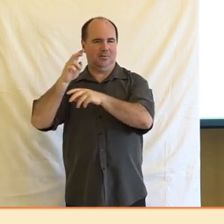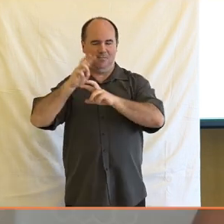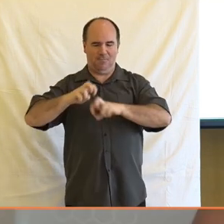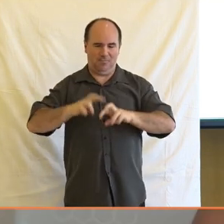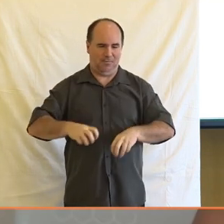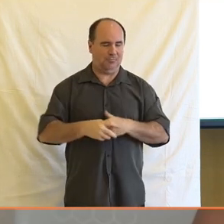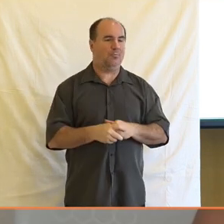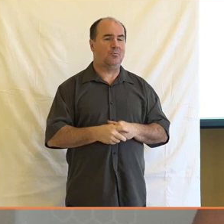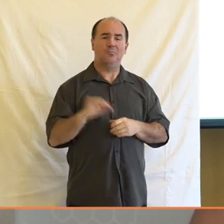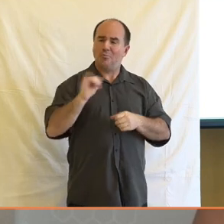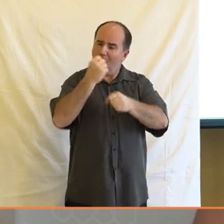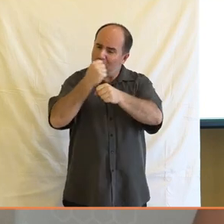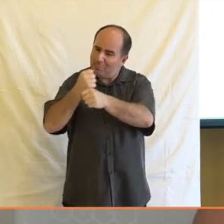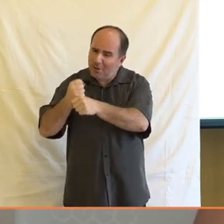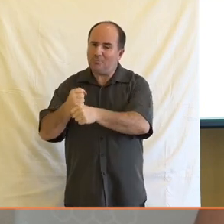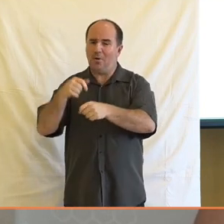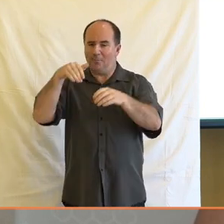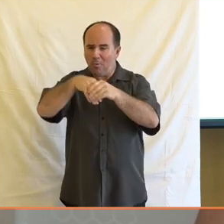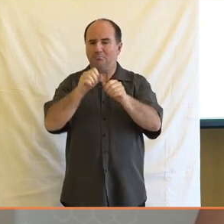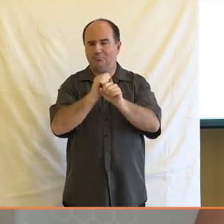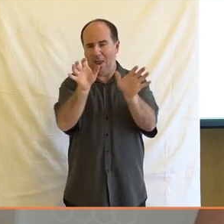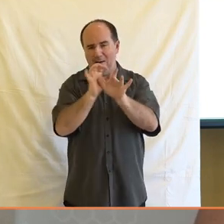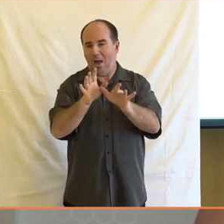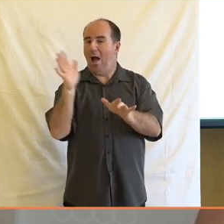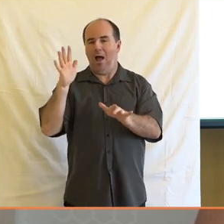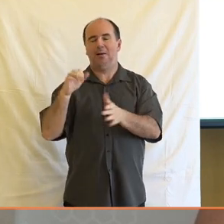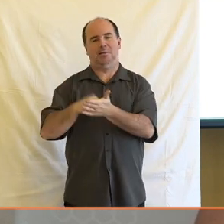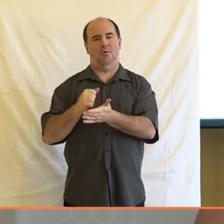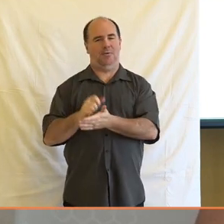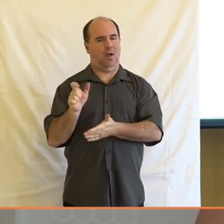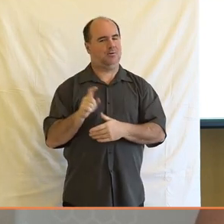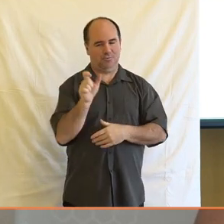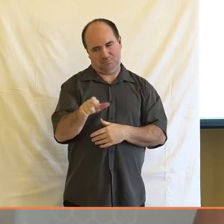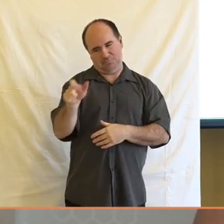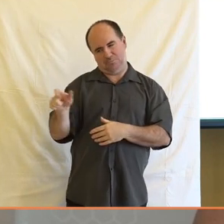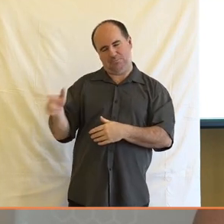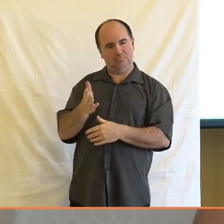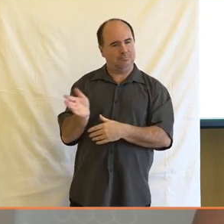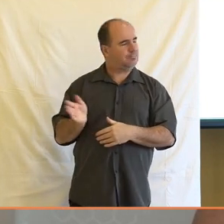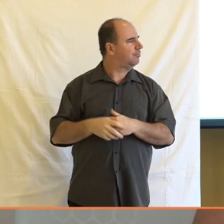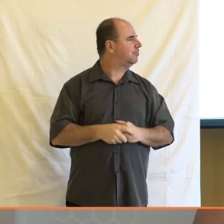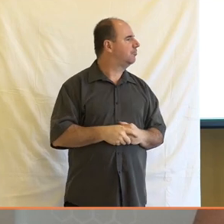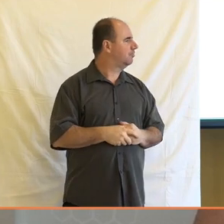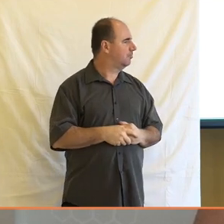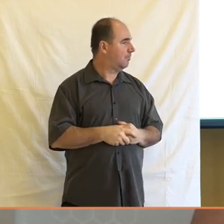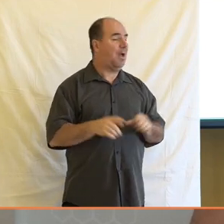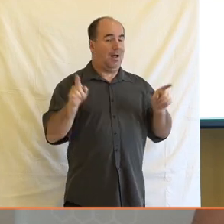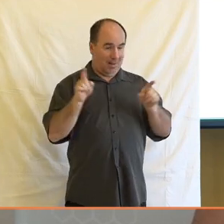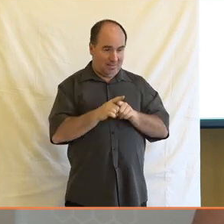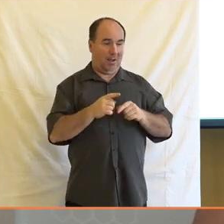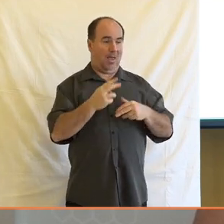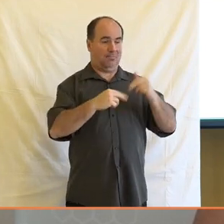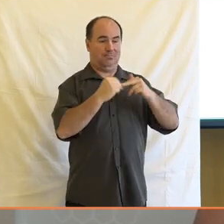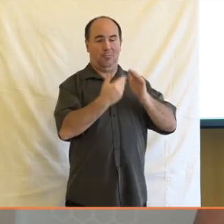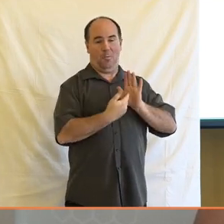pracovníci v českých médiích. A také představím externí interní vlivy, které jejich